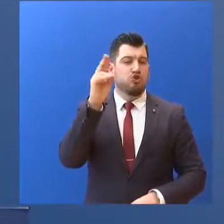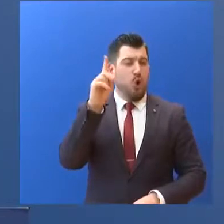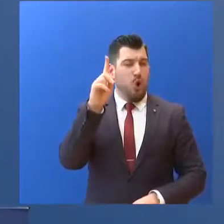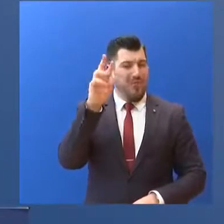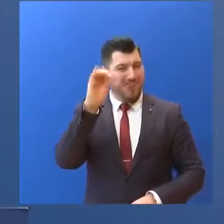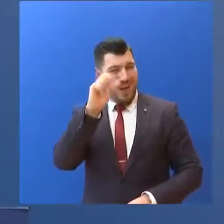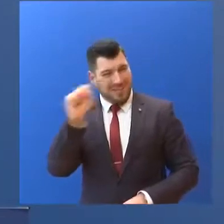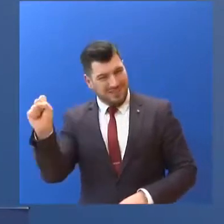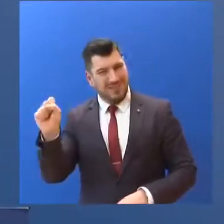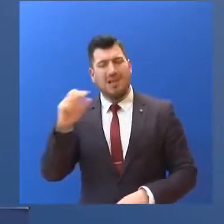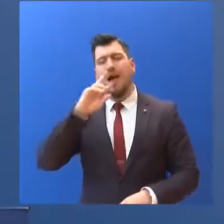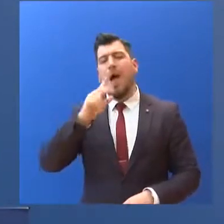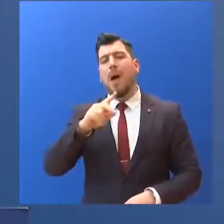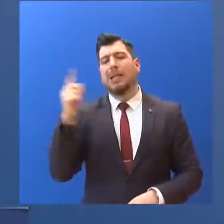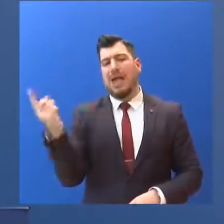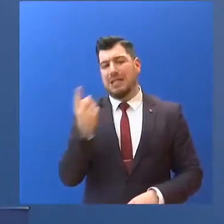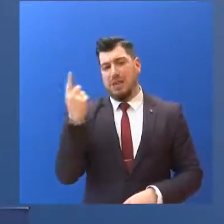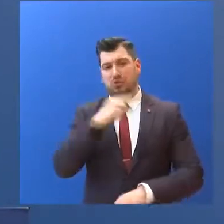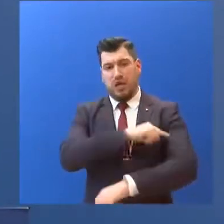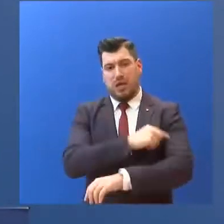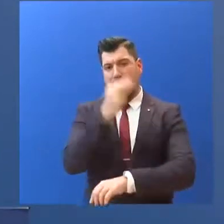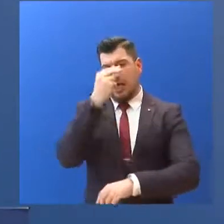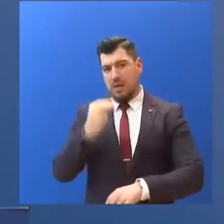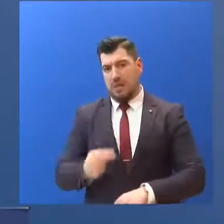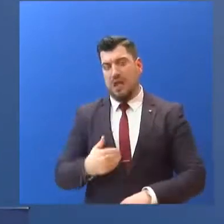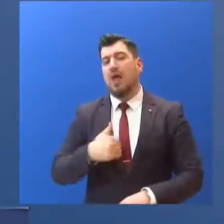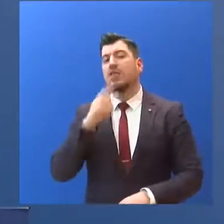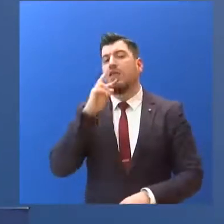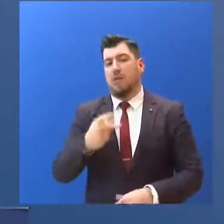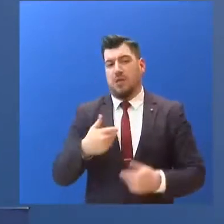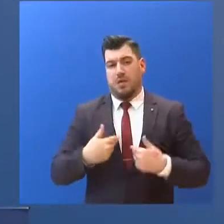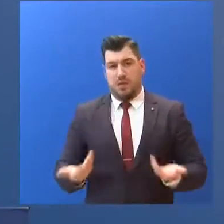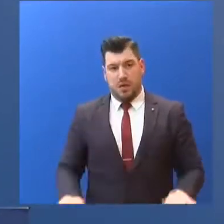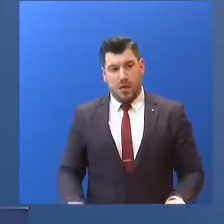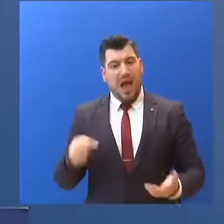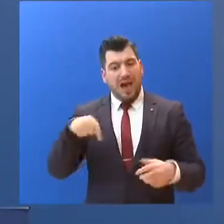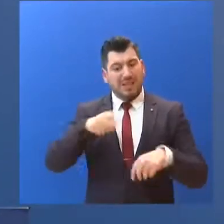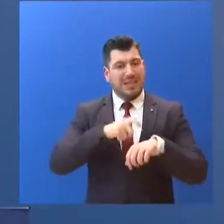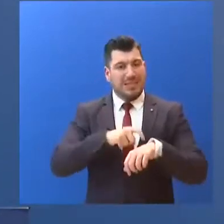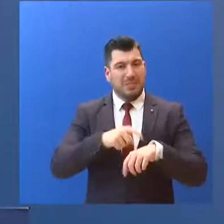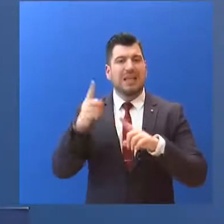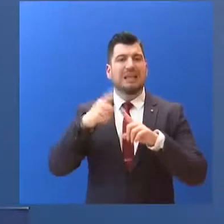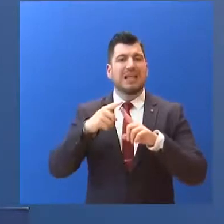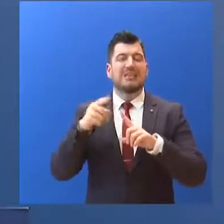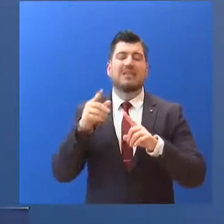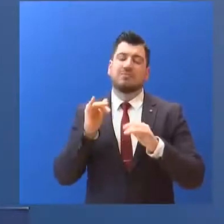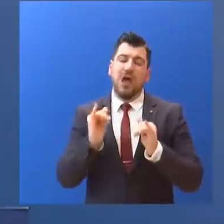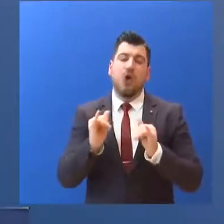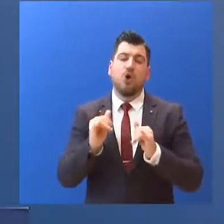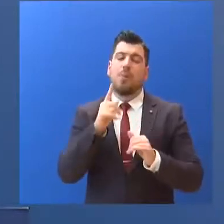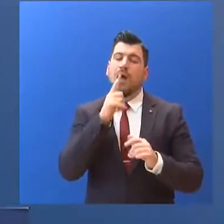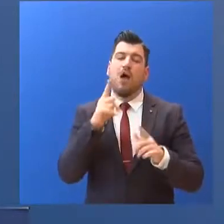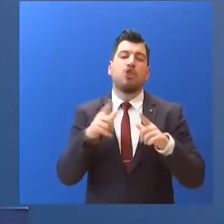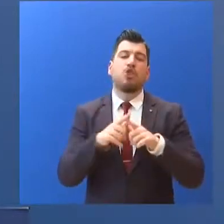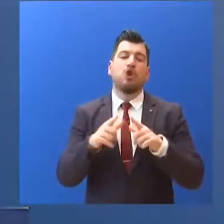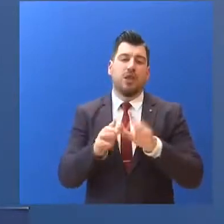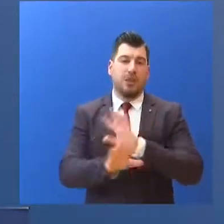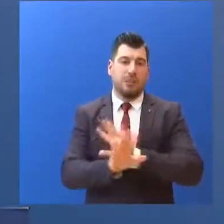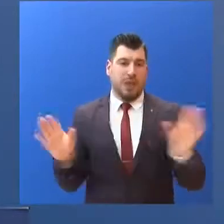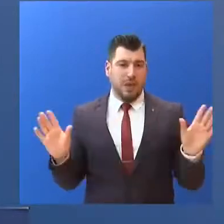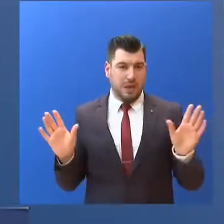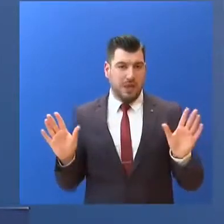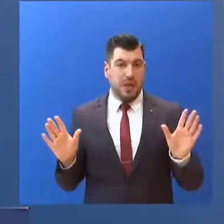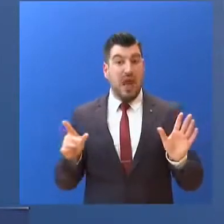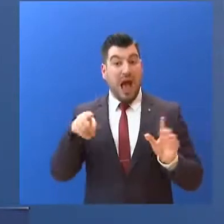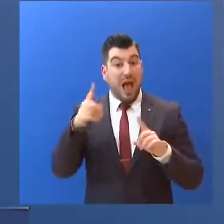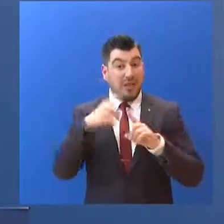σε αυτή την ερώτηση... ότι αυτή τη στιγμή βρισκόμαστε σε το κοιμαστικό στάδιο... αναφορικά με τα τεστ. Σημασία έχει να είναι αξιόπιστα αυτά τα τεστ. Και όταν θα είμαστε